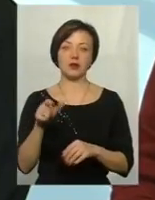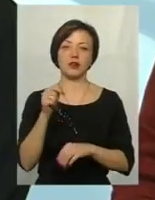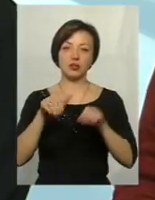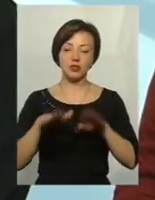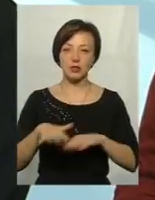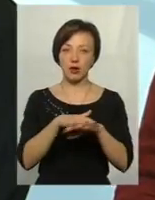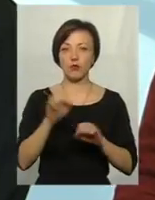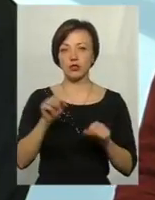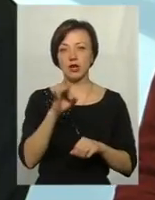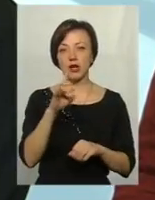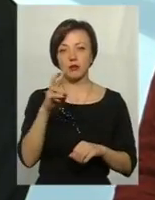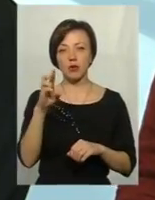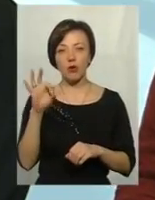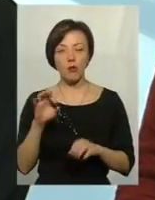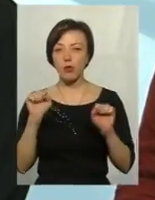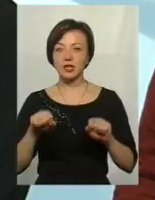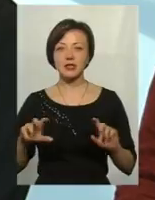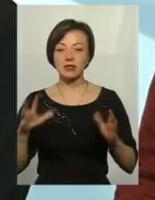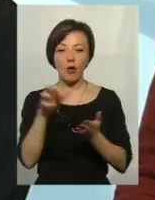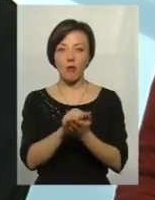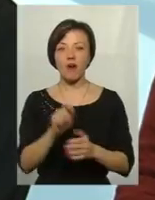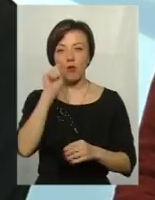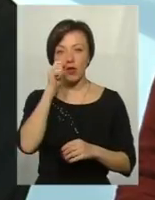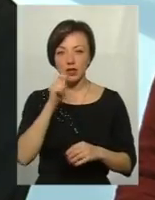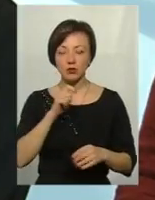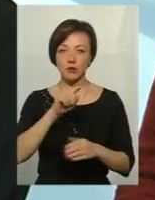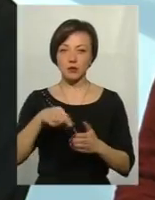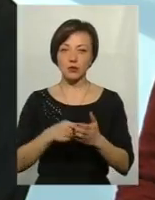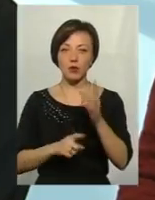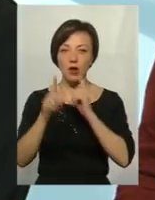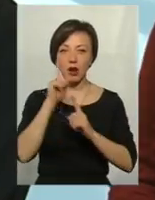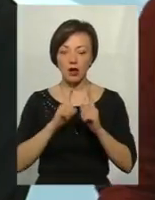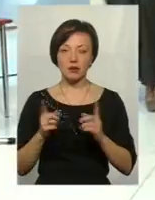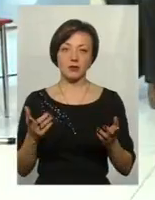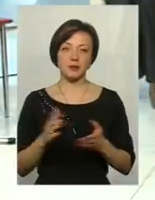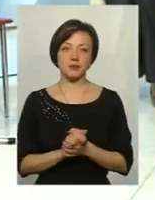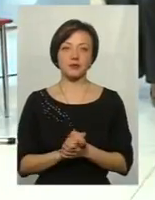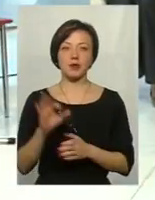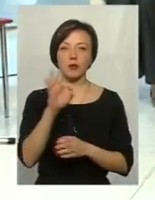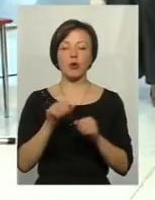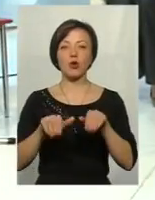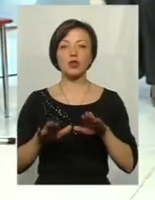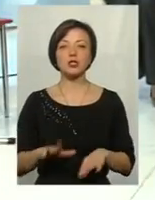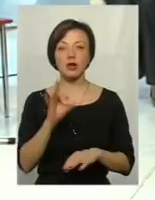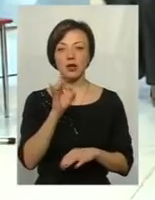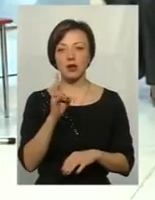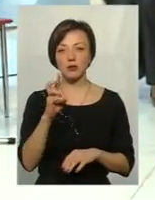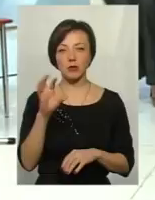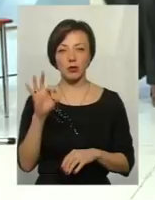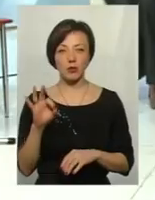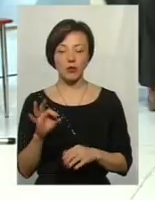раніше, можливо, не захоплювали би Волинську обласну раду, можливо, не палили би шину в Івано-Франківську. Власне, про рішення РНБО, яким воно